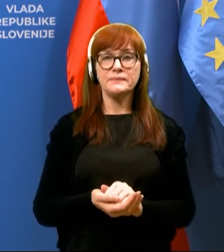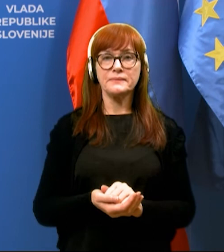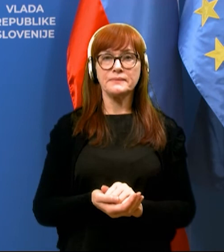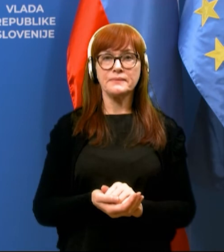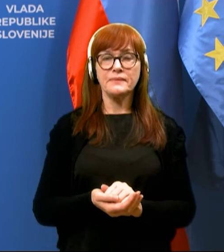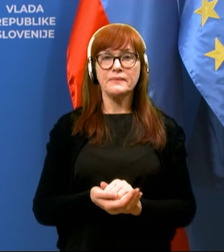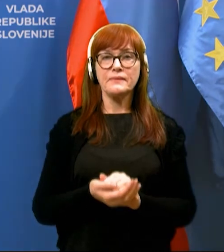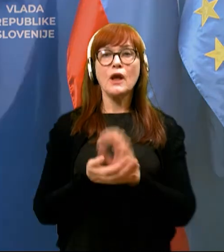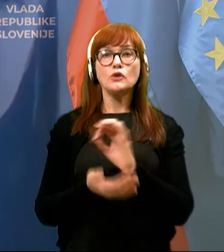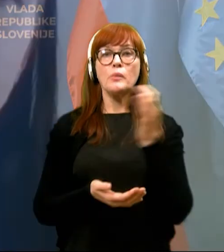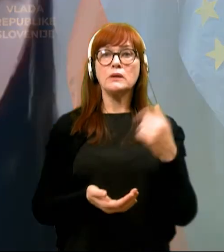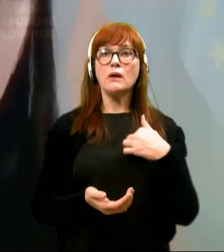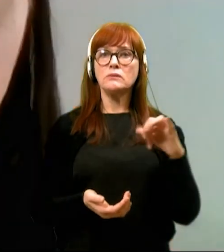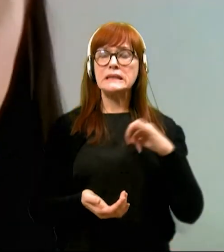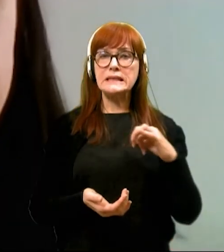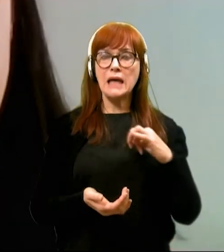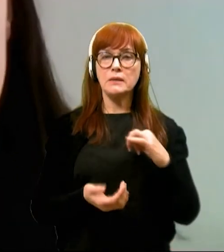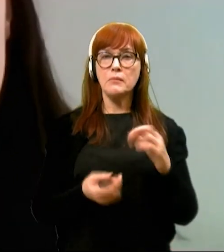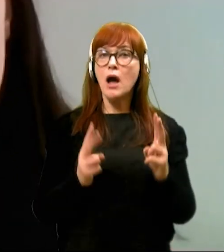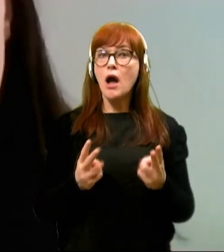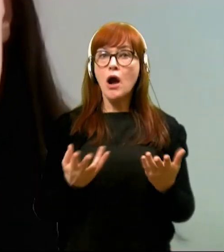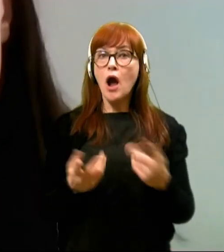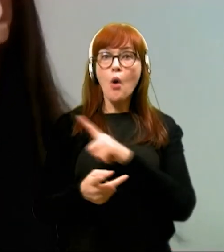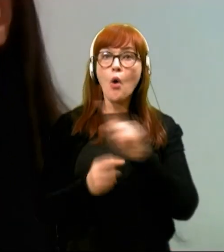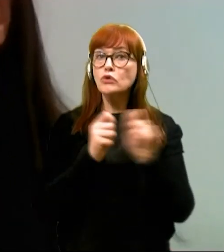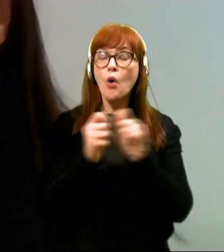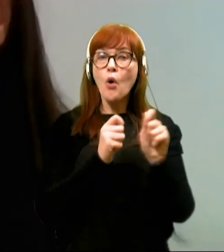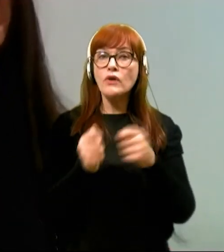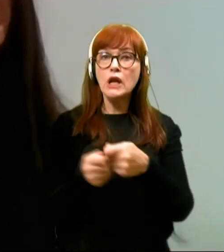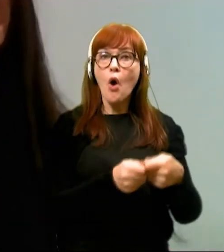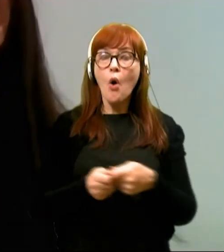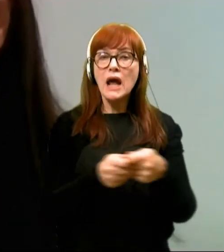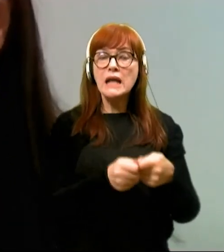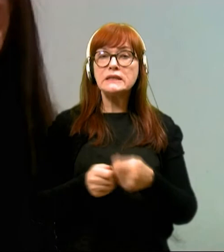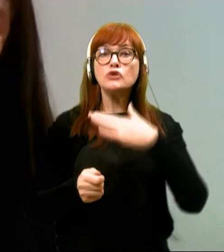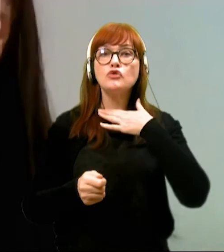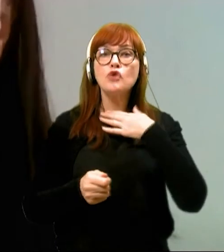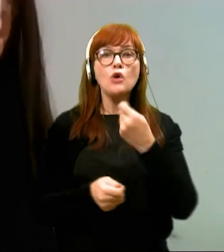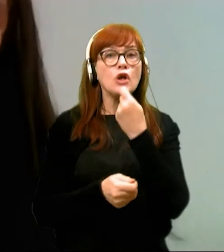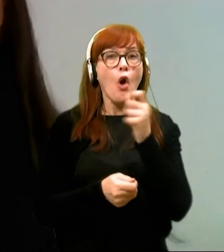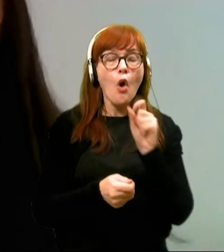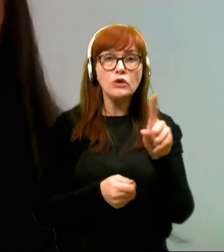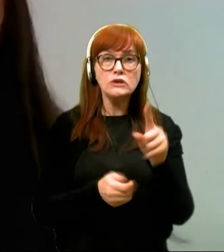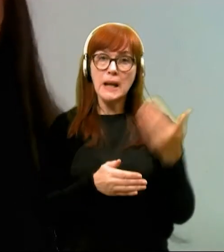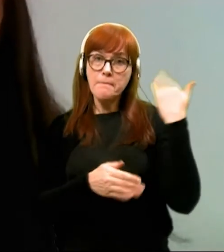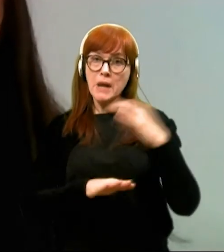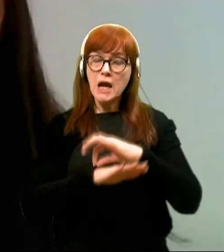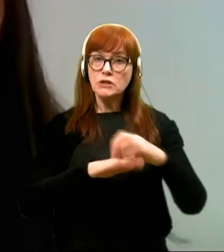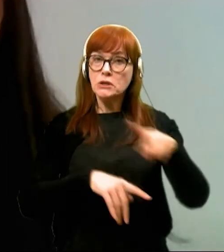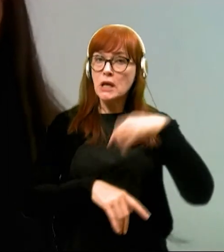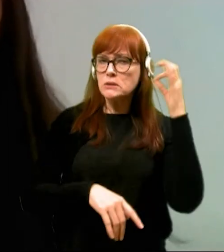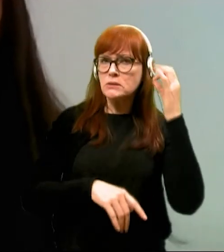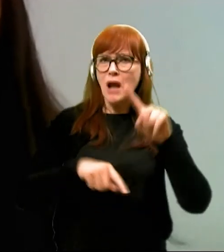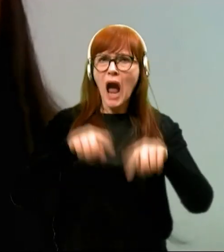Dobar dan. Mene pa zanima, kako ste dogovorili o organizacijo šolskih kosil. V prejšnjem tednu je bilo slišati nekaj